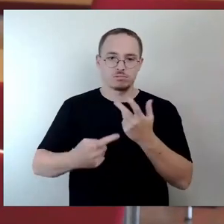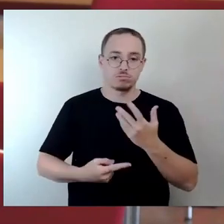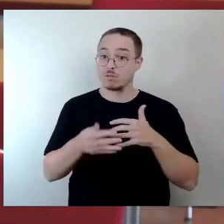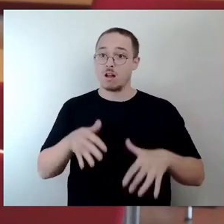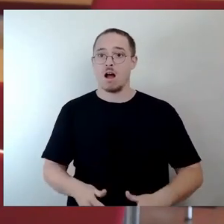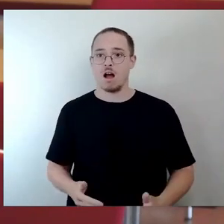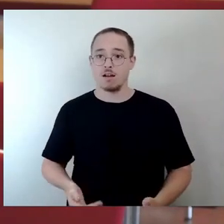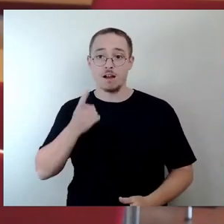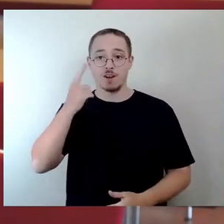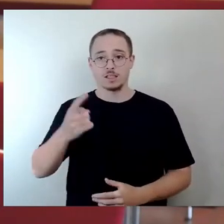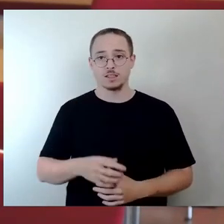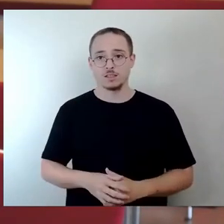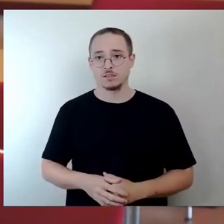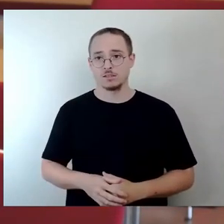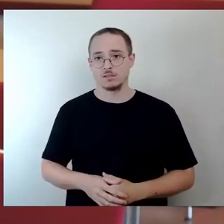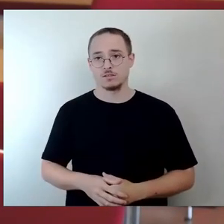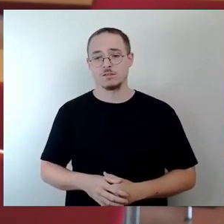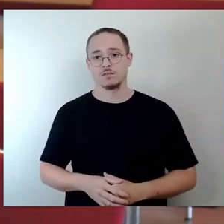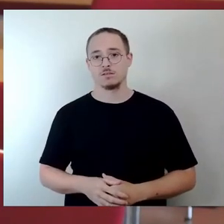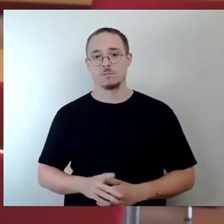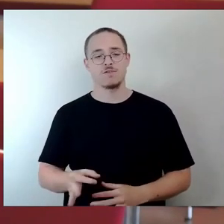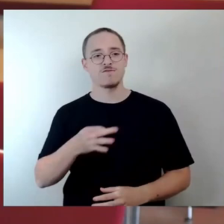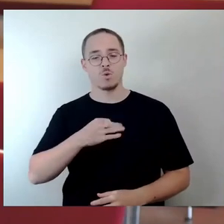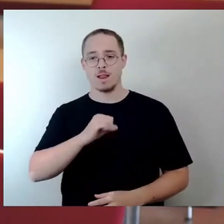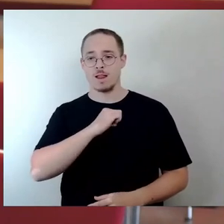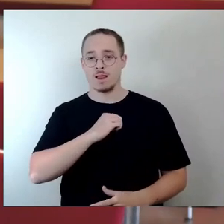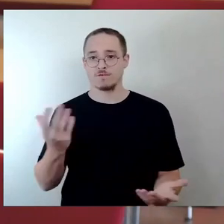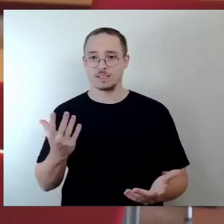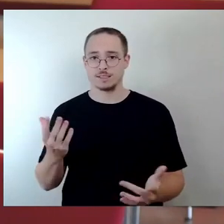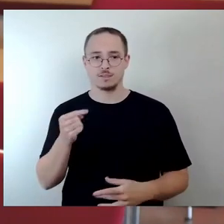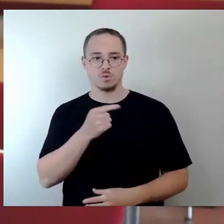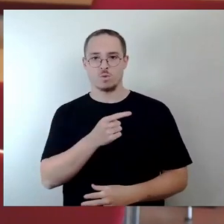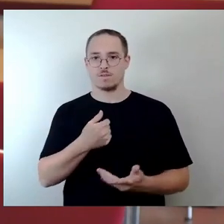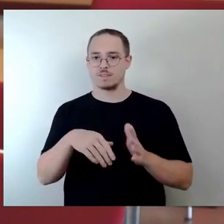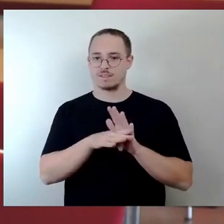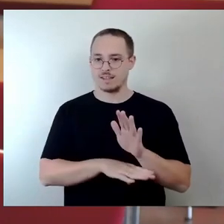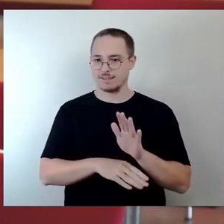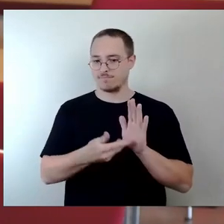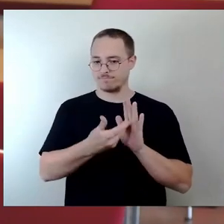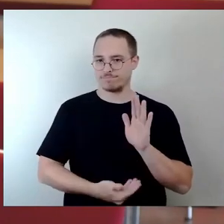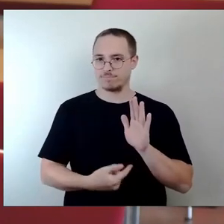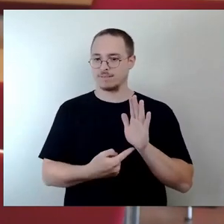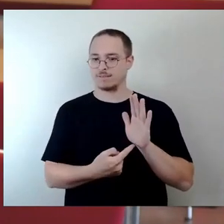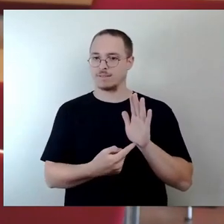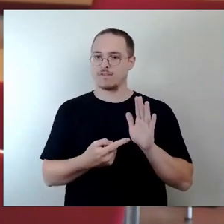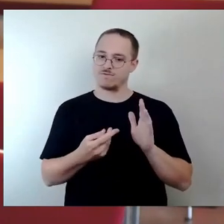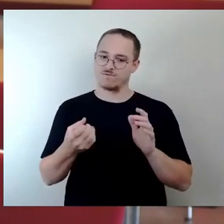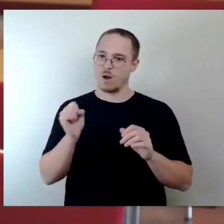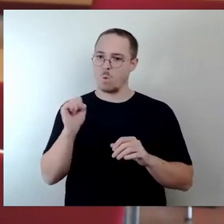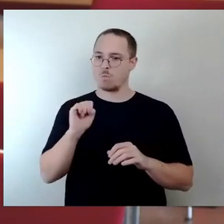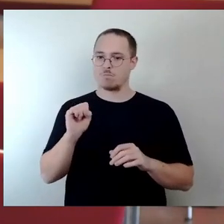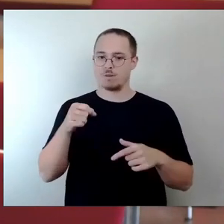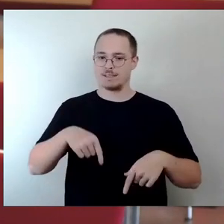interessieren, warum muss die Stadtverwaltung auf diese gesetzlich vorgegebenen Normierungen immer noch eins draufsetzen, es